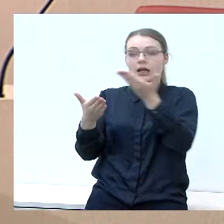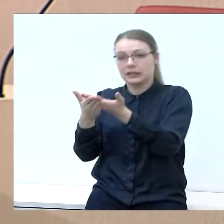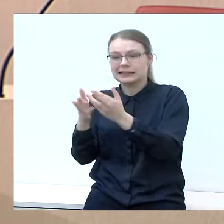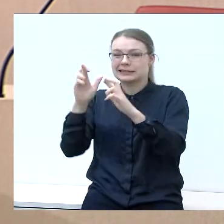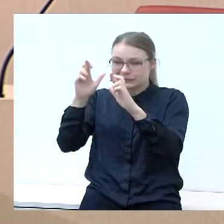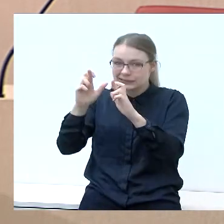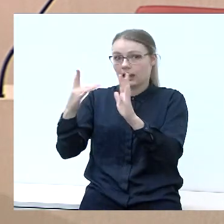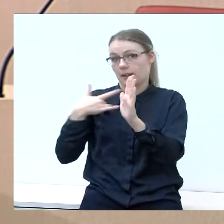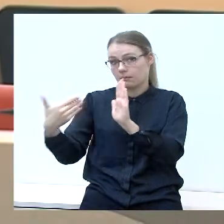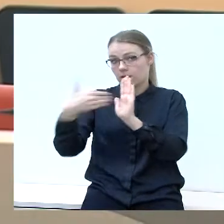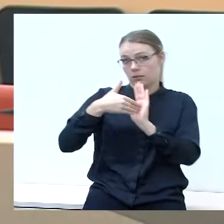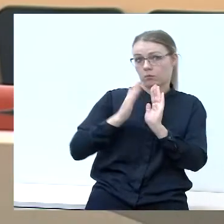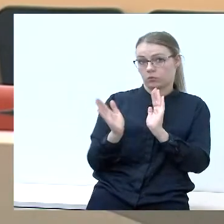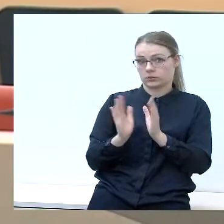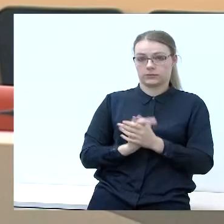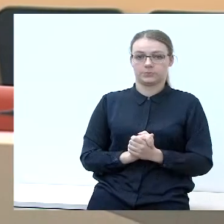pinigų.